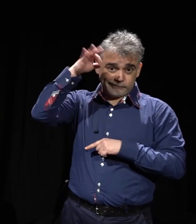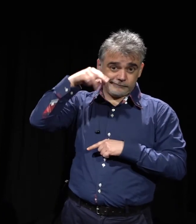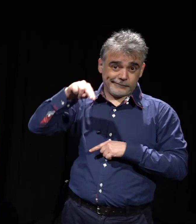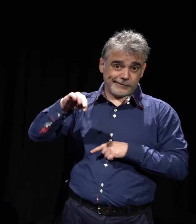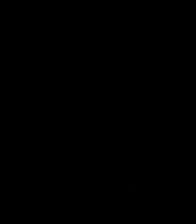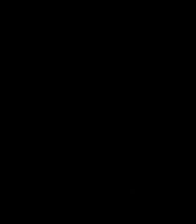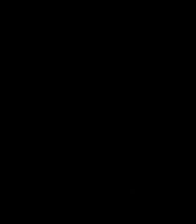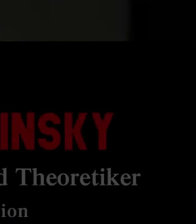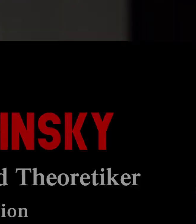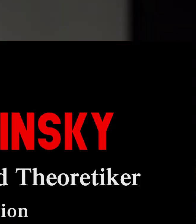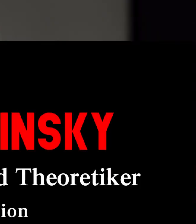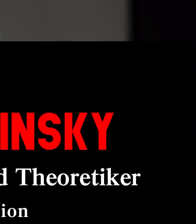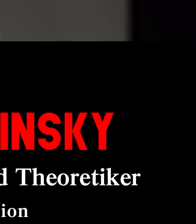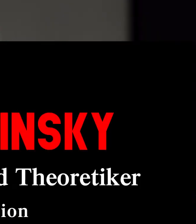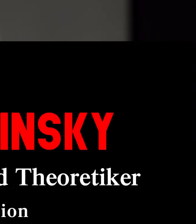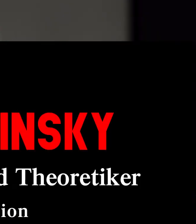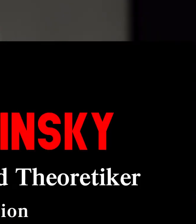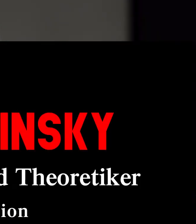this conversation.